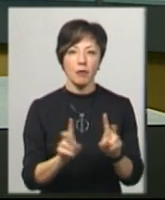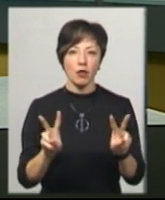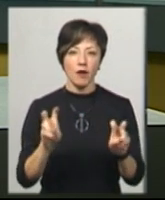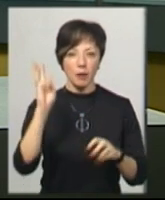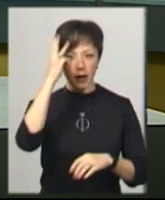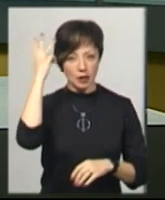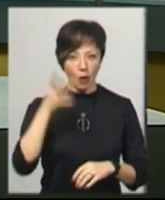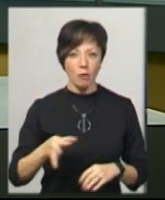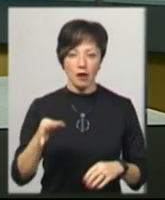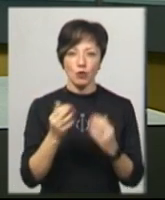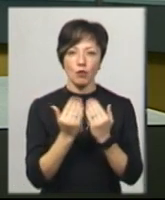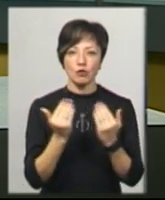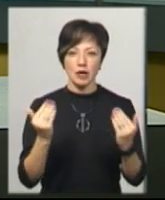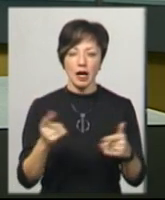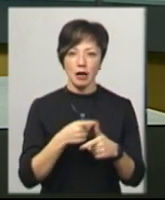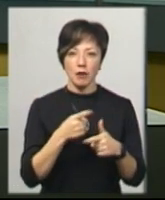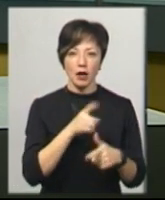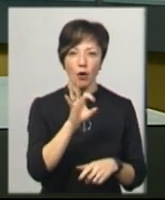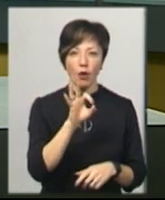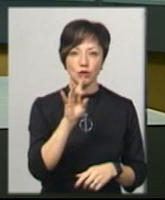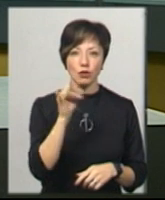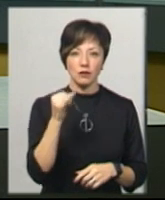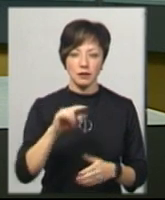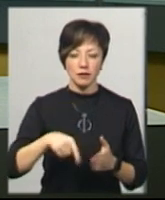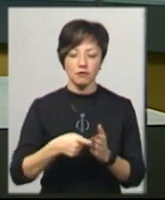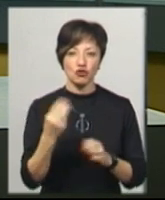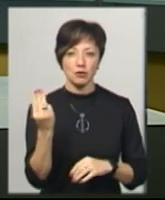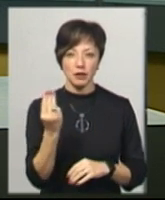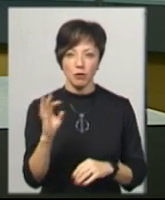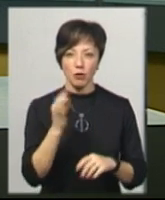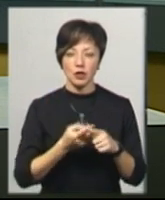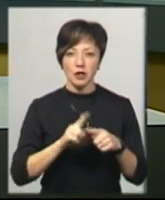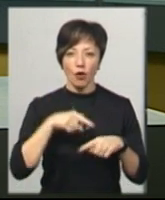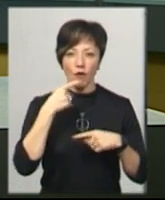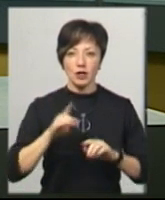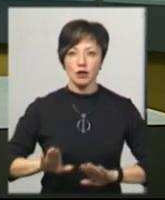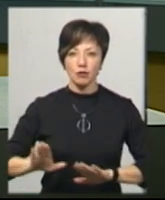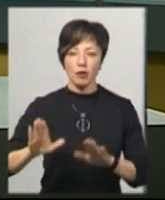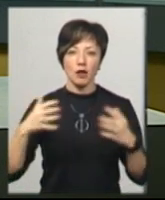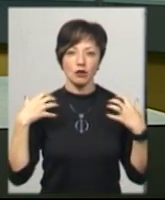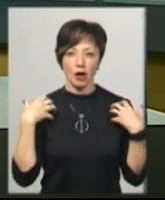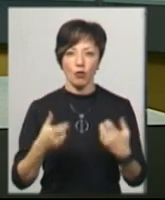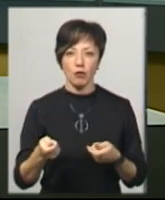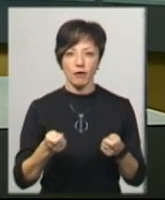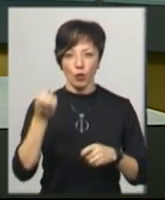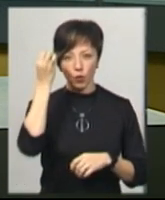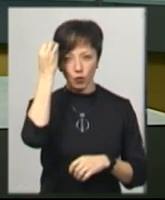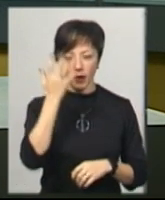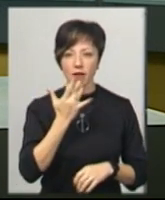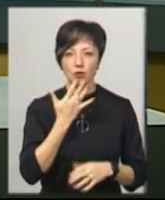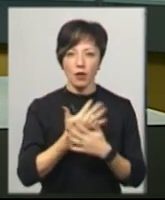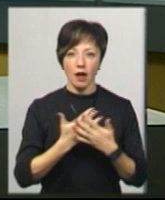Хмельницького обласного музею імені Миколи Островського, що у Шепетівці. Про це говорить заступниця начальника управління культури,